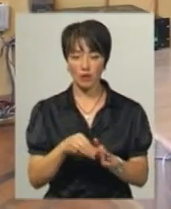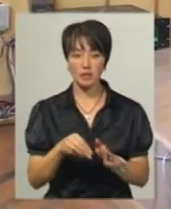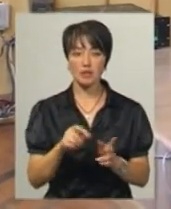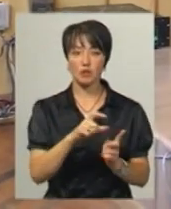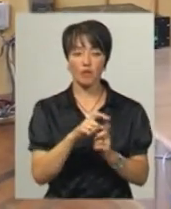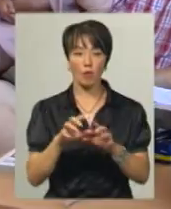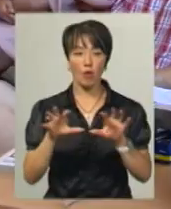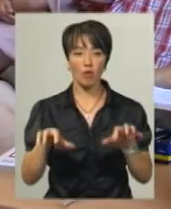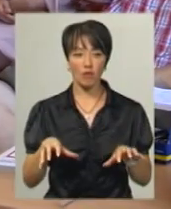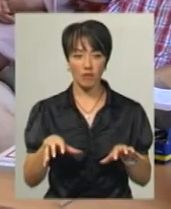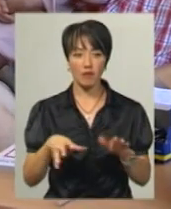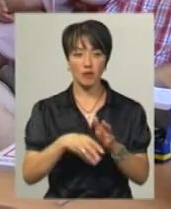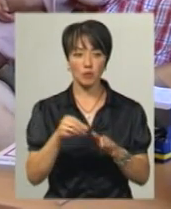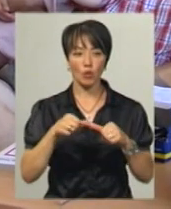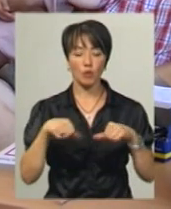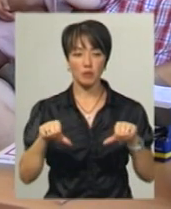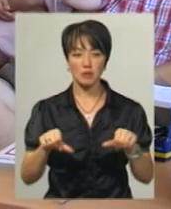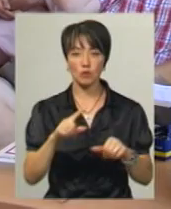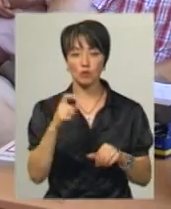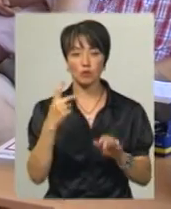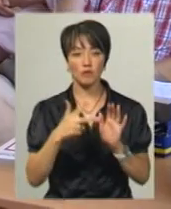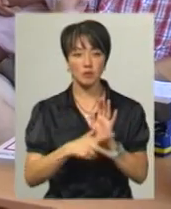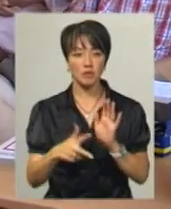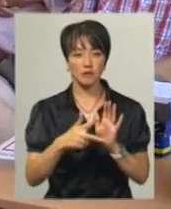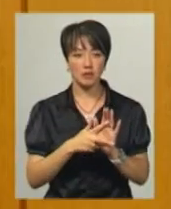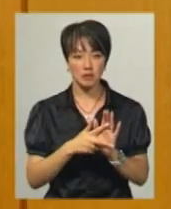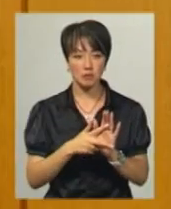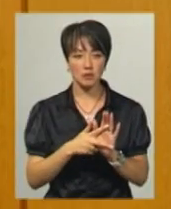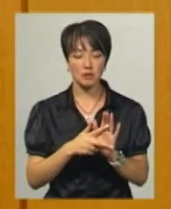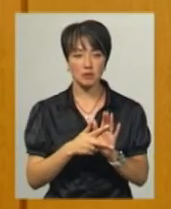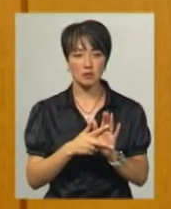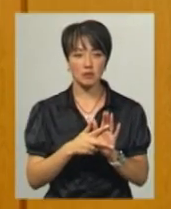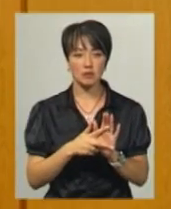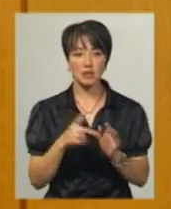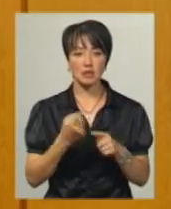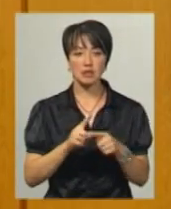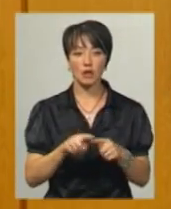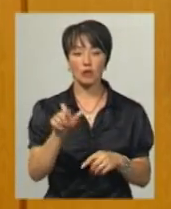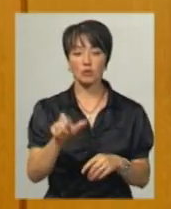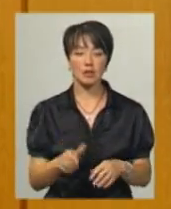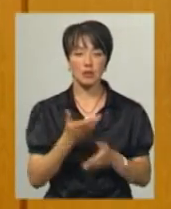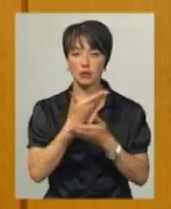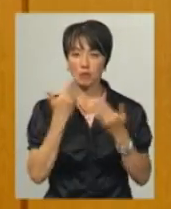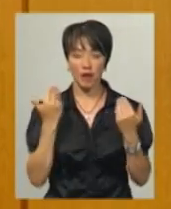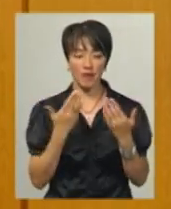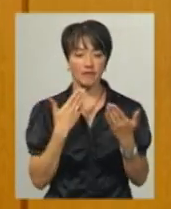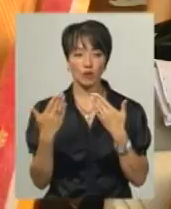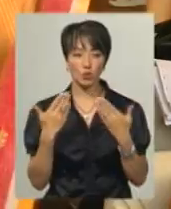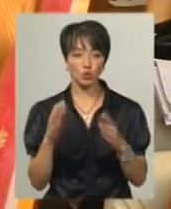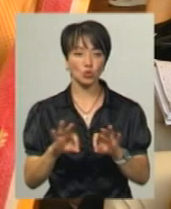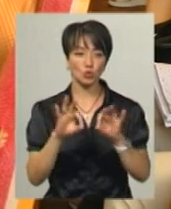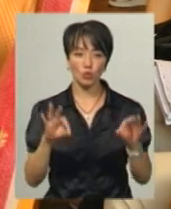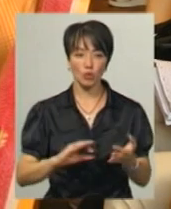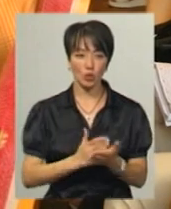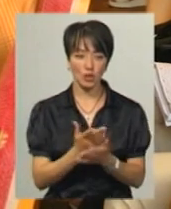то, за словами голови окружної виборчої комісії номер 188 Віктора П'янкова, це людина, яка не має відношення до жодних